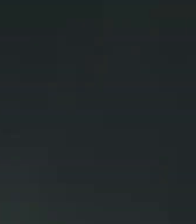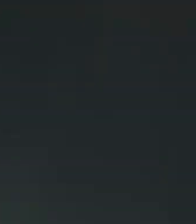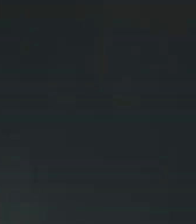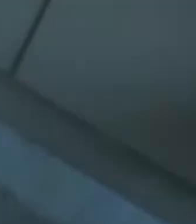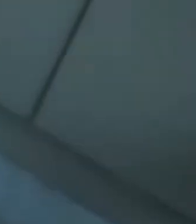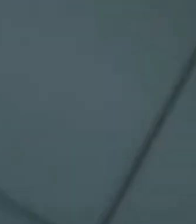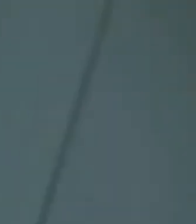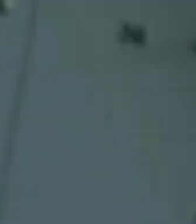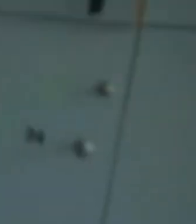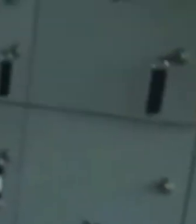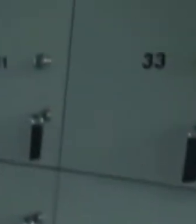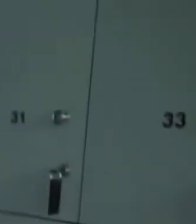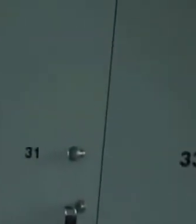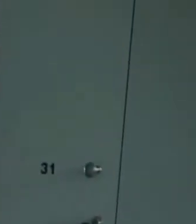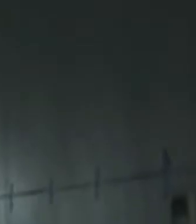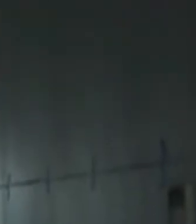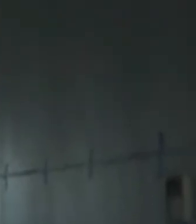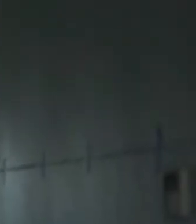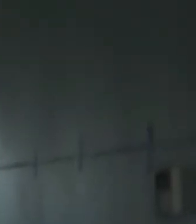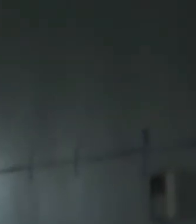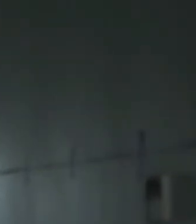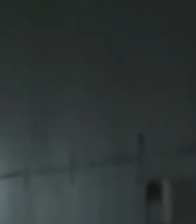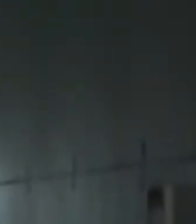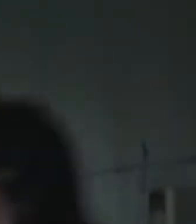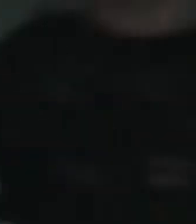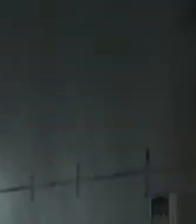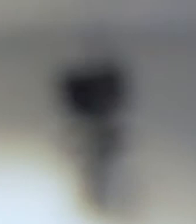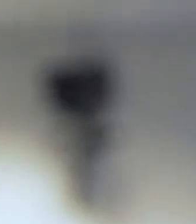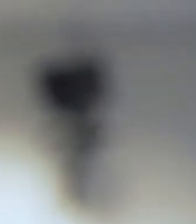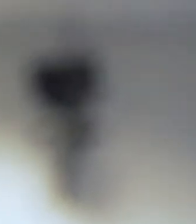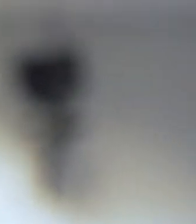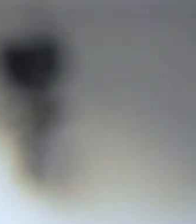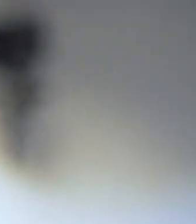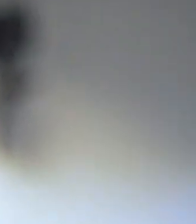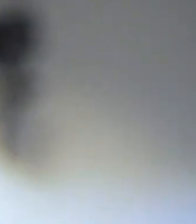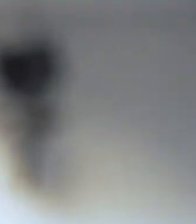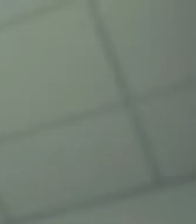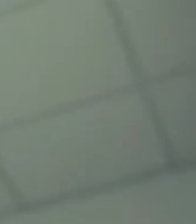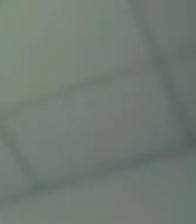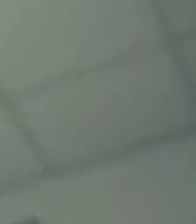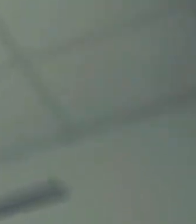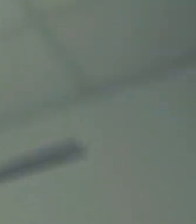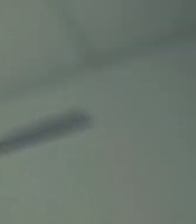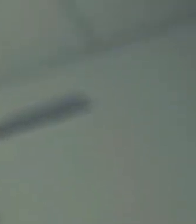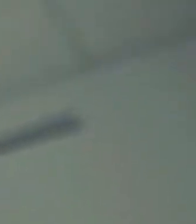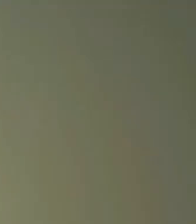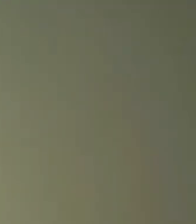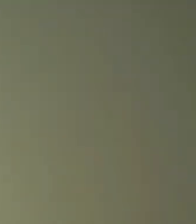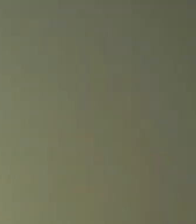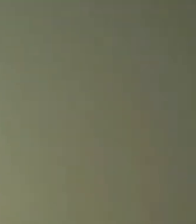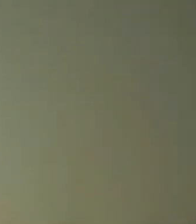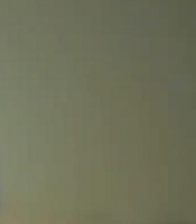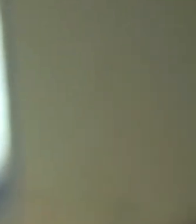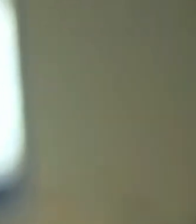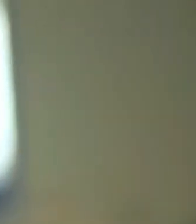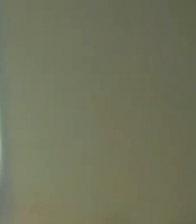Πάμε. Κενά τέλει. ναι, ναι, ναι, να τέλει. Ναι! Ω,σε, πίσε. Μπράβο!